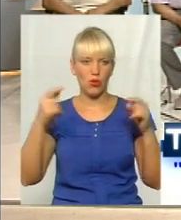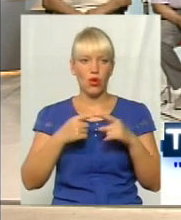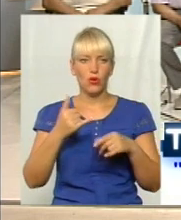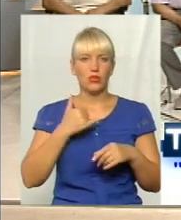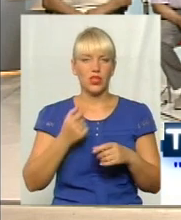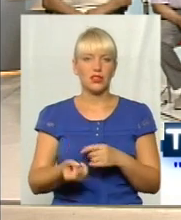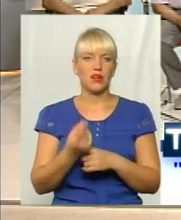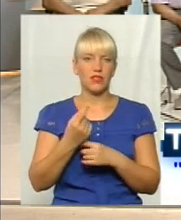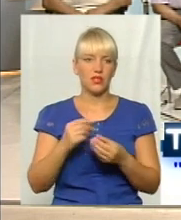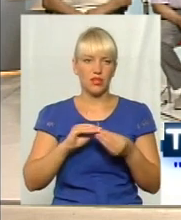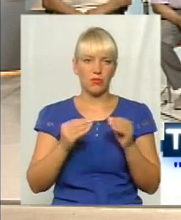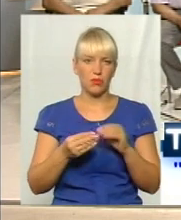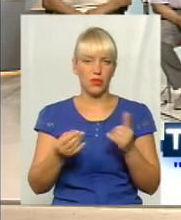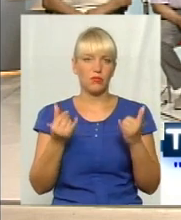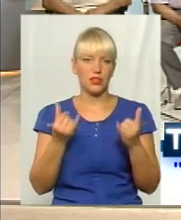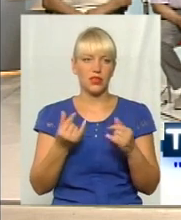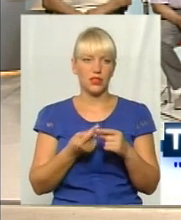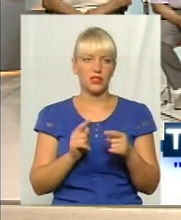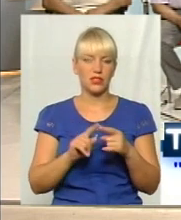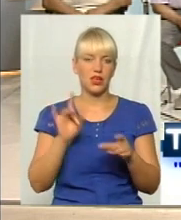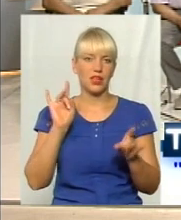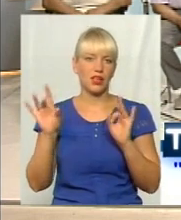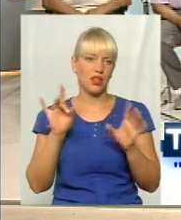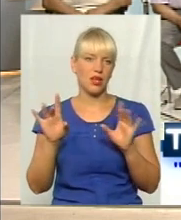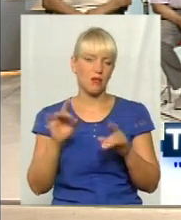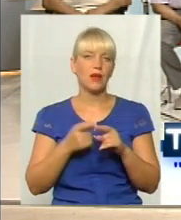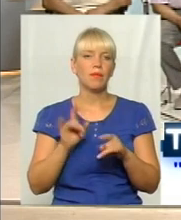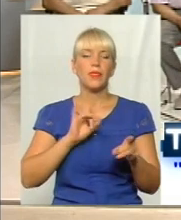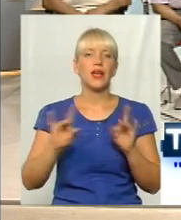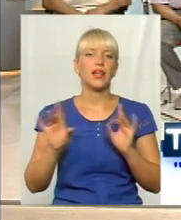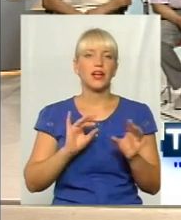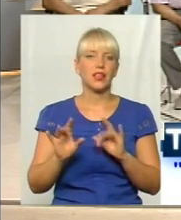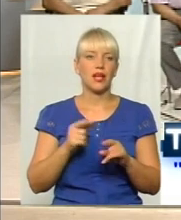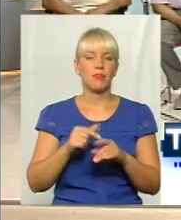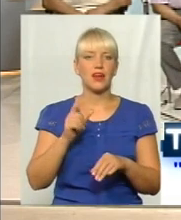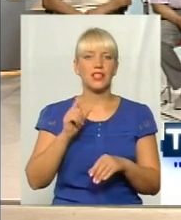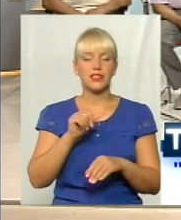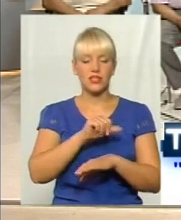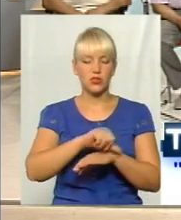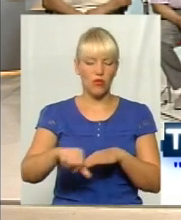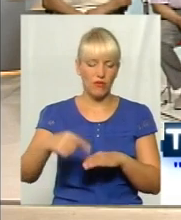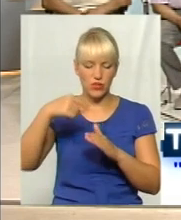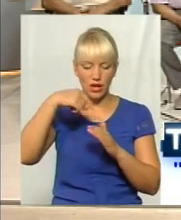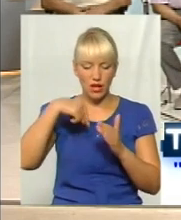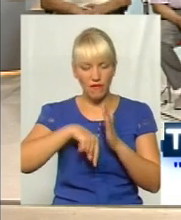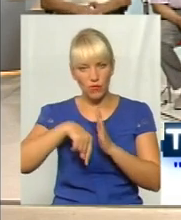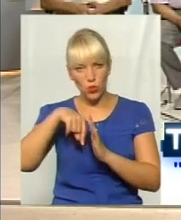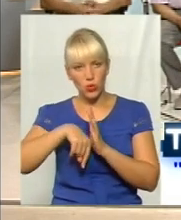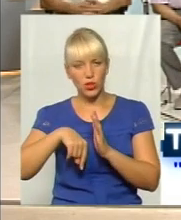'явилася велика проблема зараз, це реклама. Реклама і зовні, і внутрішня.